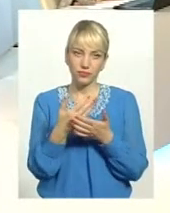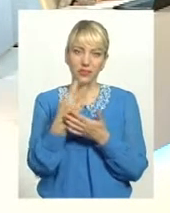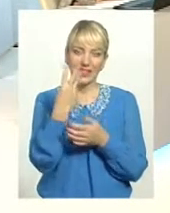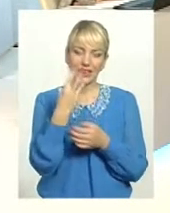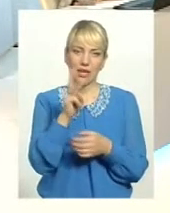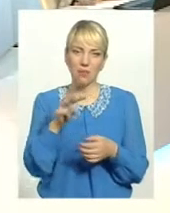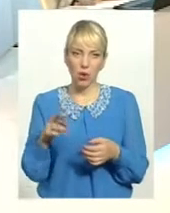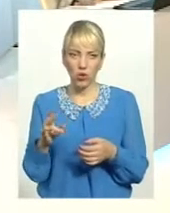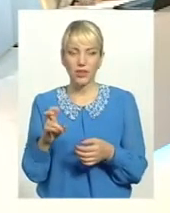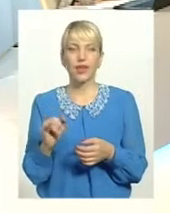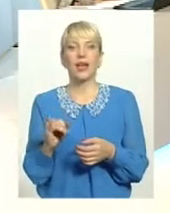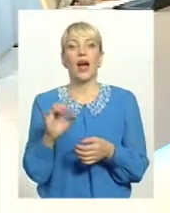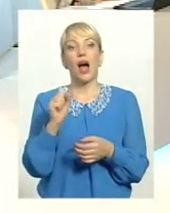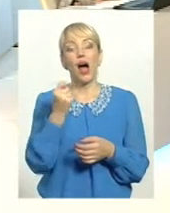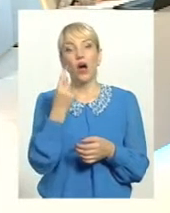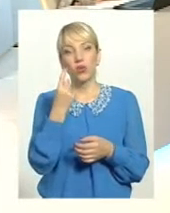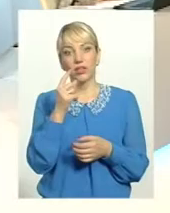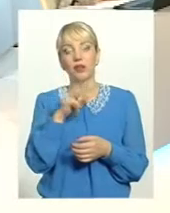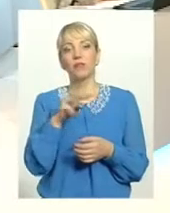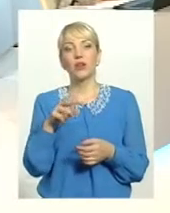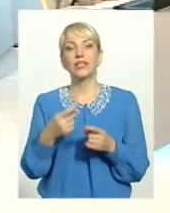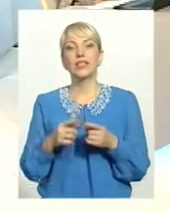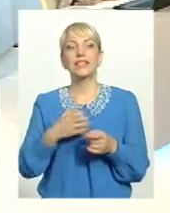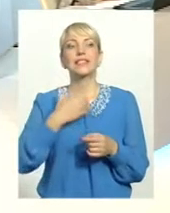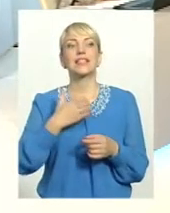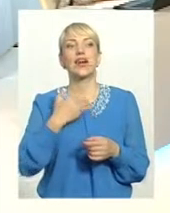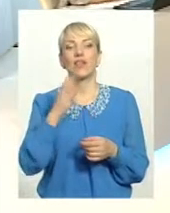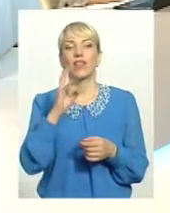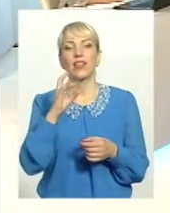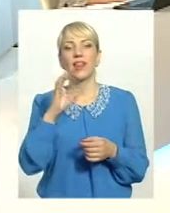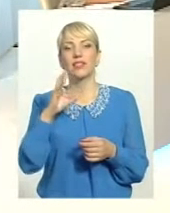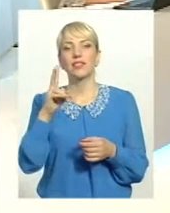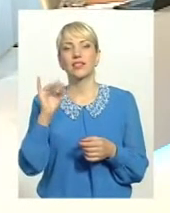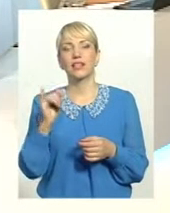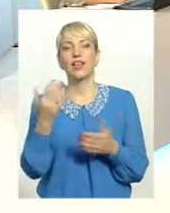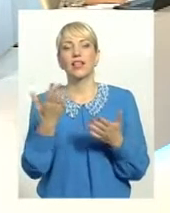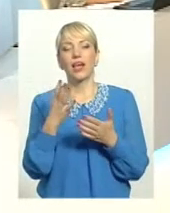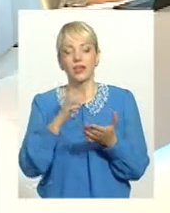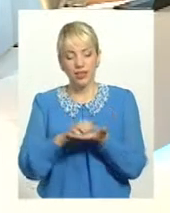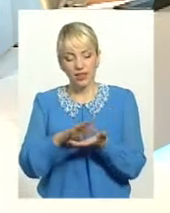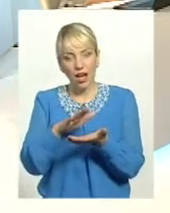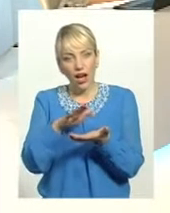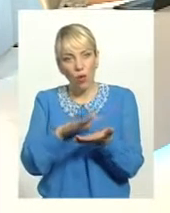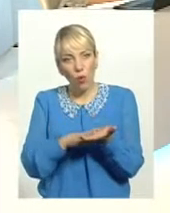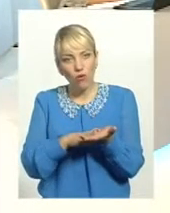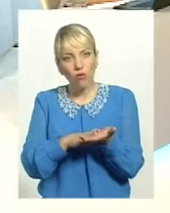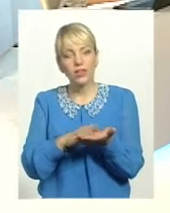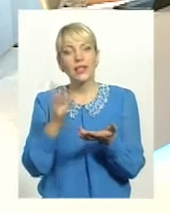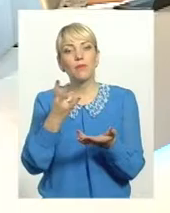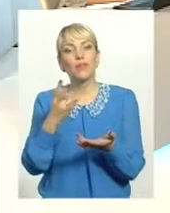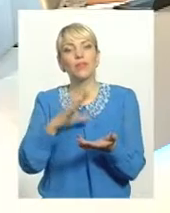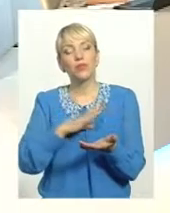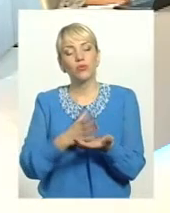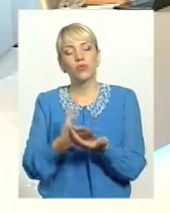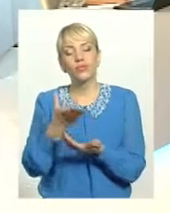а 11 мільйонів... Це страхові внески, які нараховувалися і повинні були сплачуватися